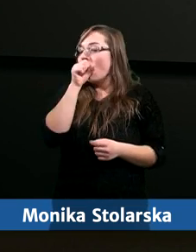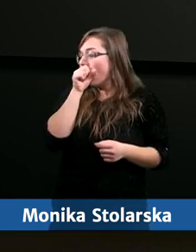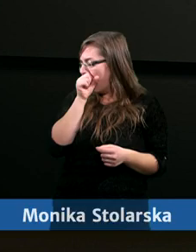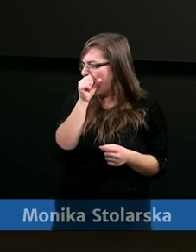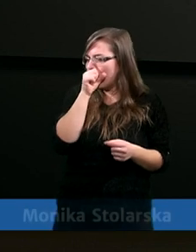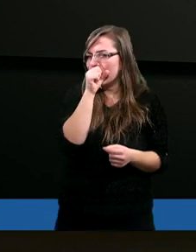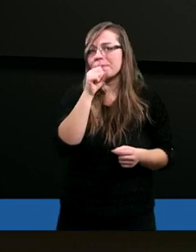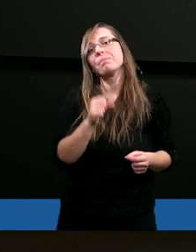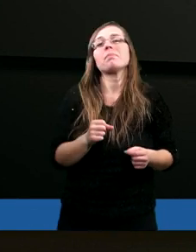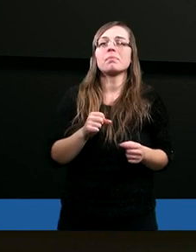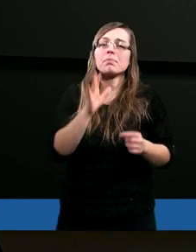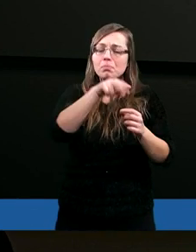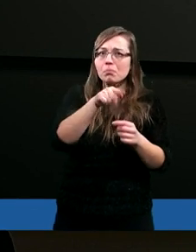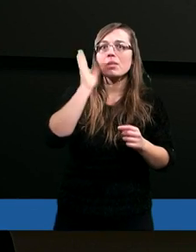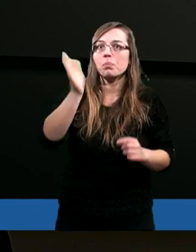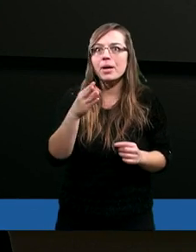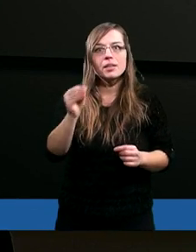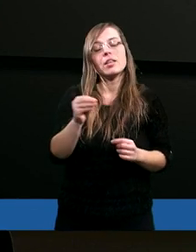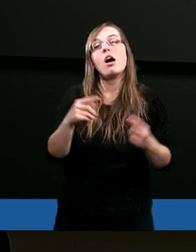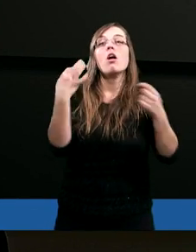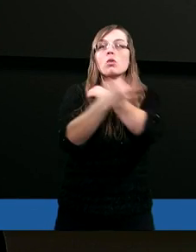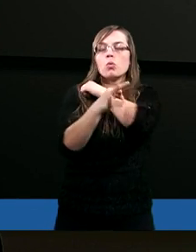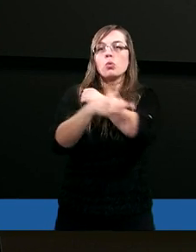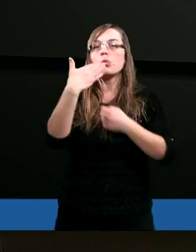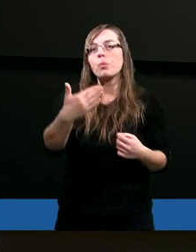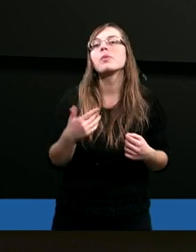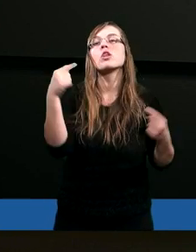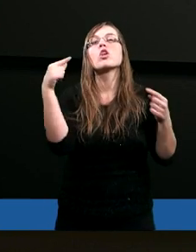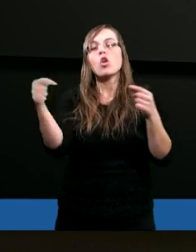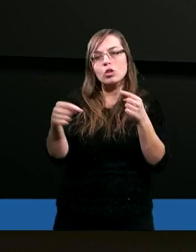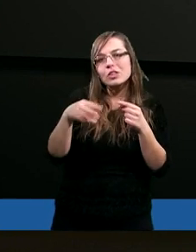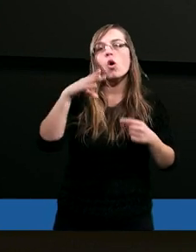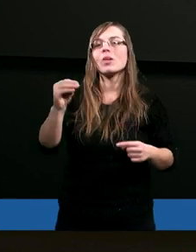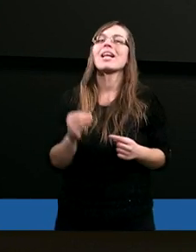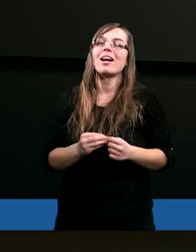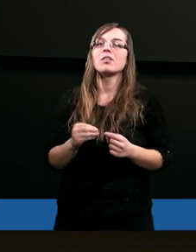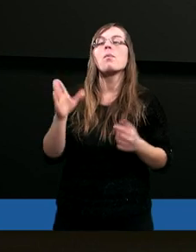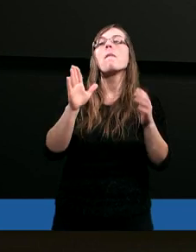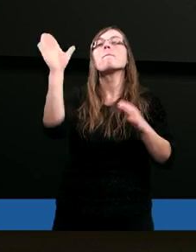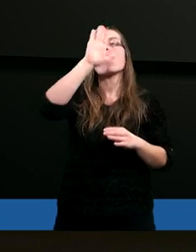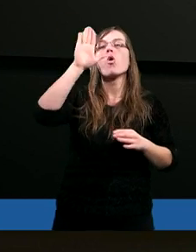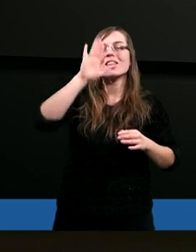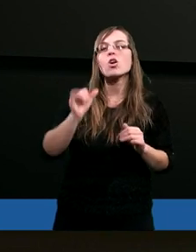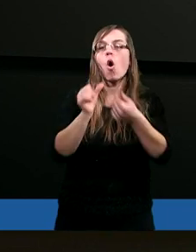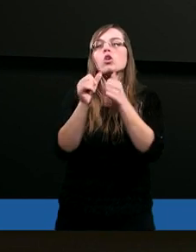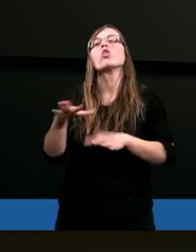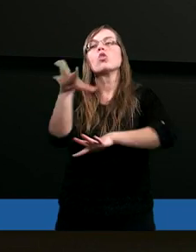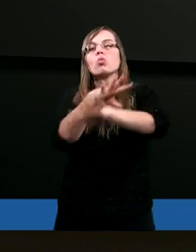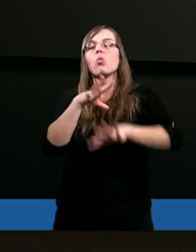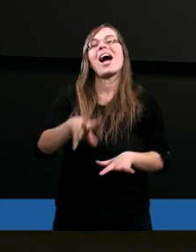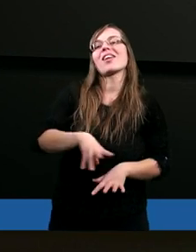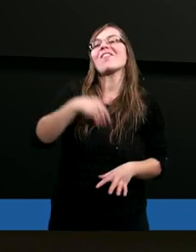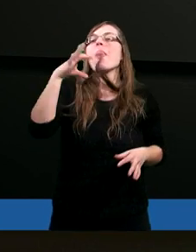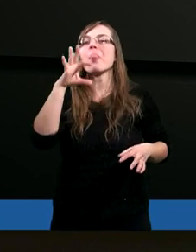To będzie studium dotyczące Boskości Ducha